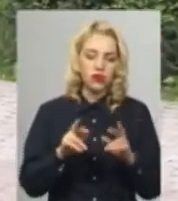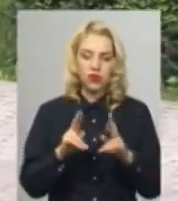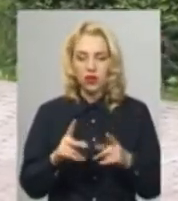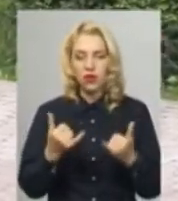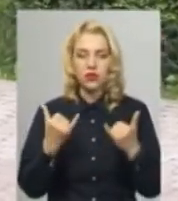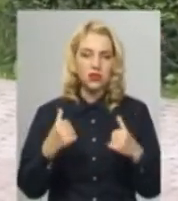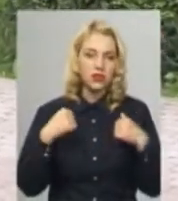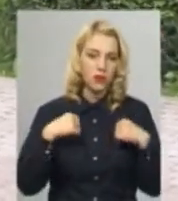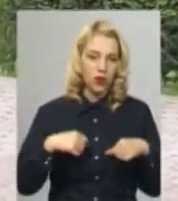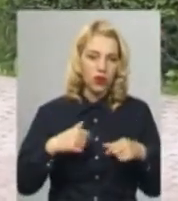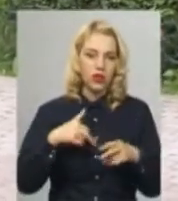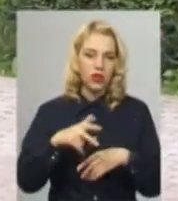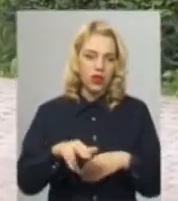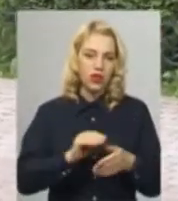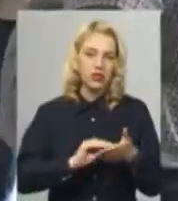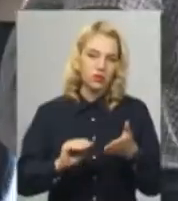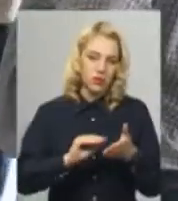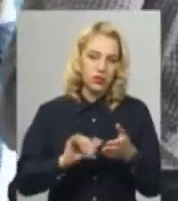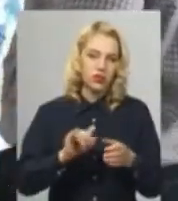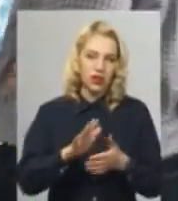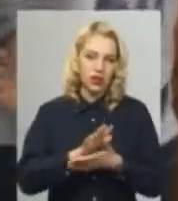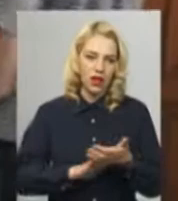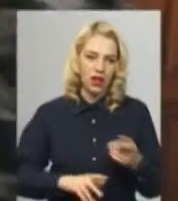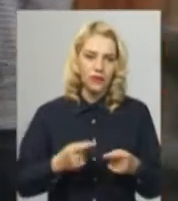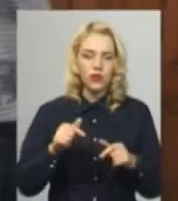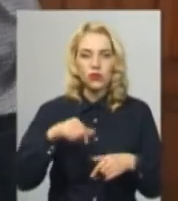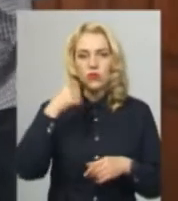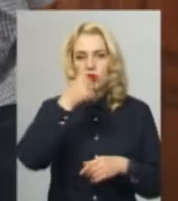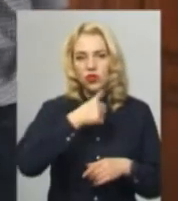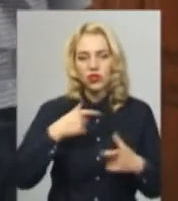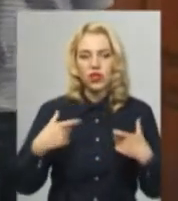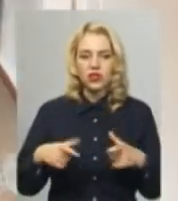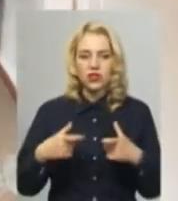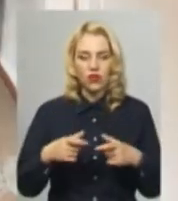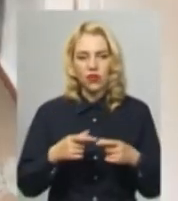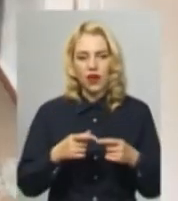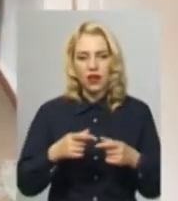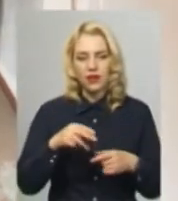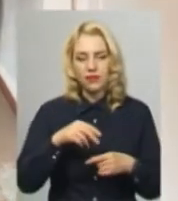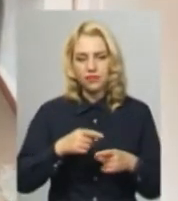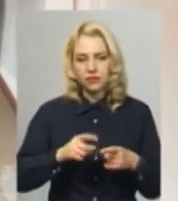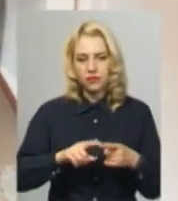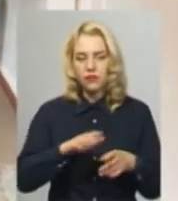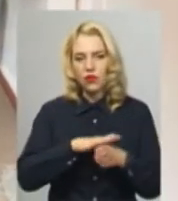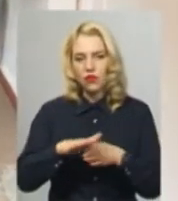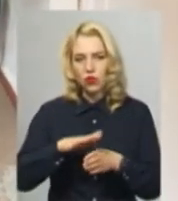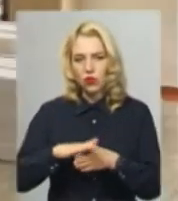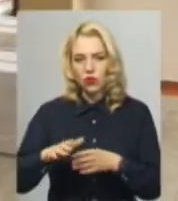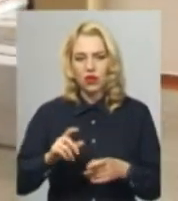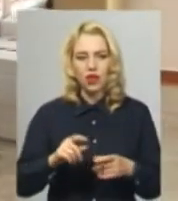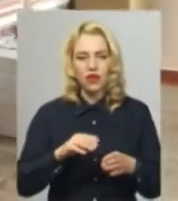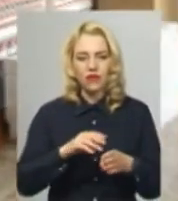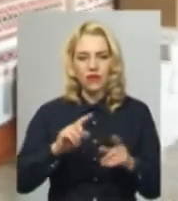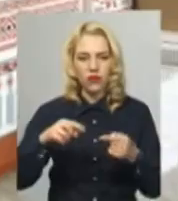вже спокійно йдеш, пишеш і йдеш далі. Цьогорічне тестування, яке проходить із дотриманням карантинних вимог, передбачає обов